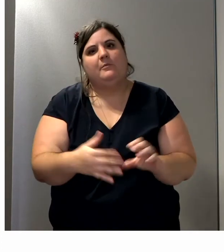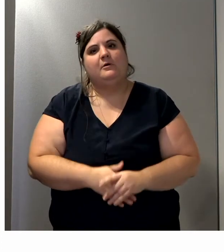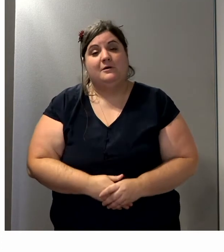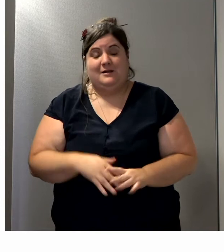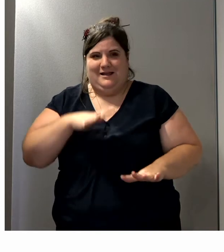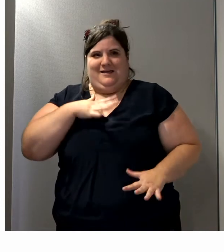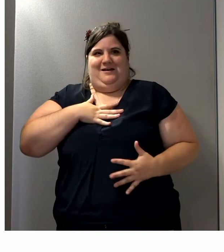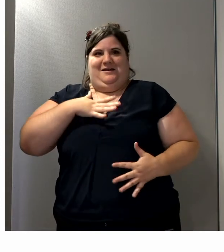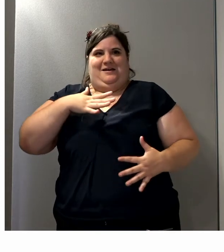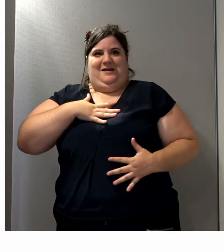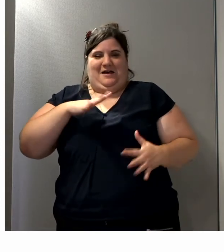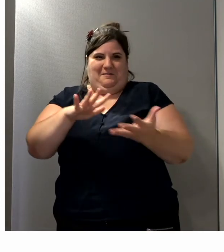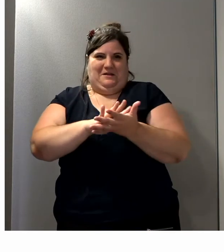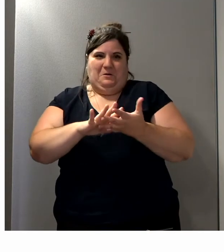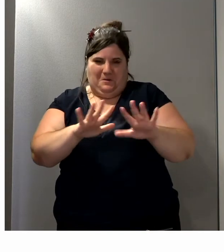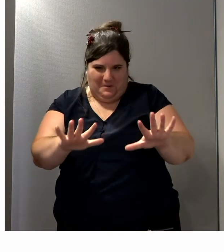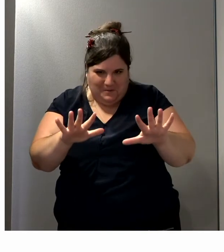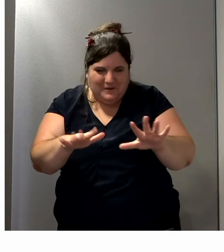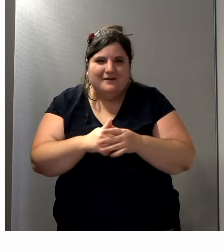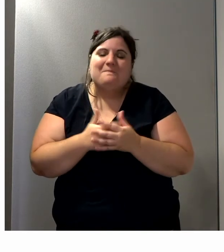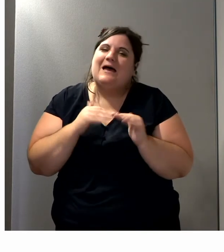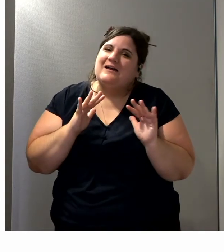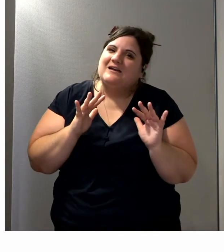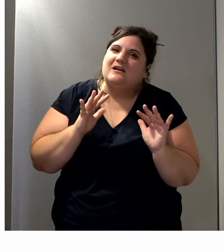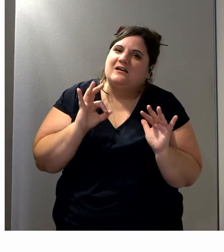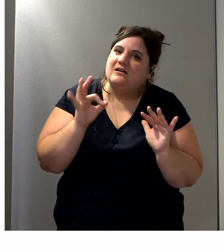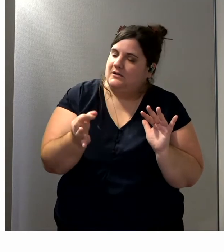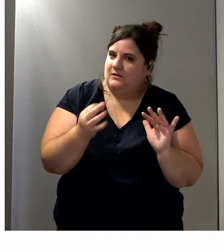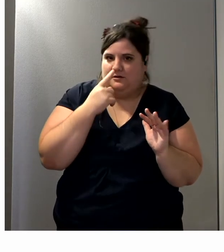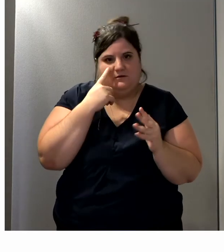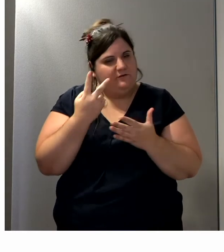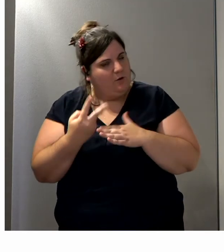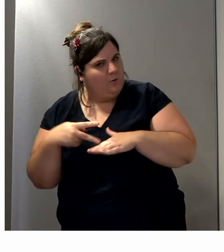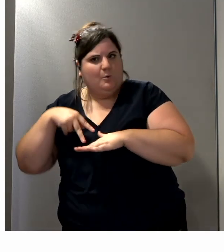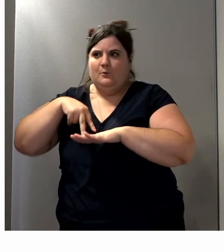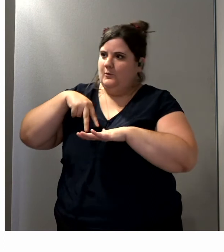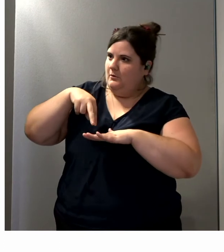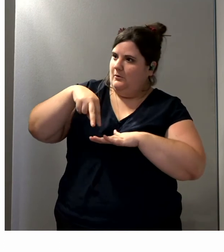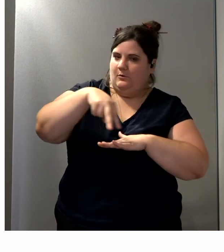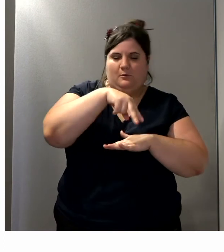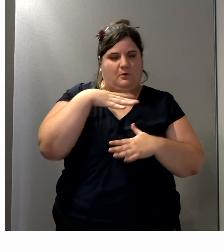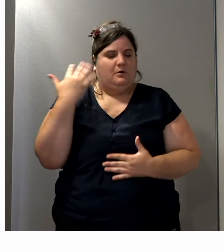Je suis essoufflée. Je suis un peu essoufflée. Mais super sensation. Vraiment,